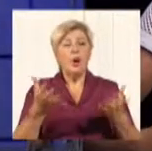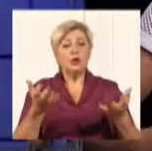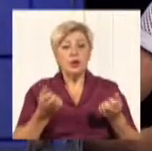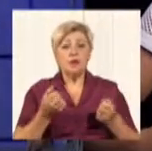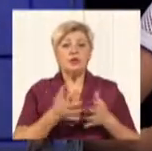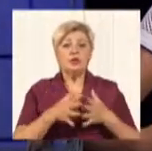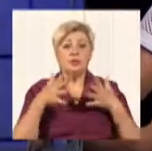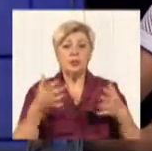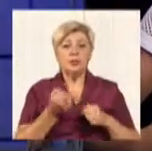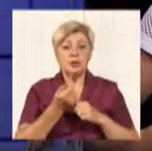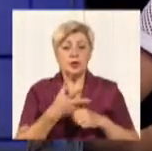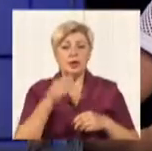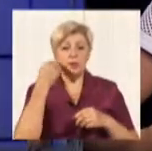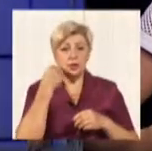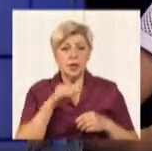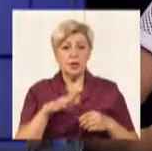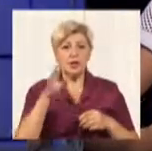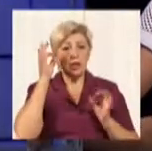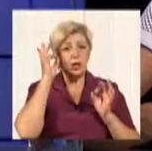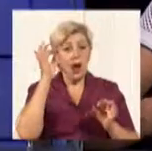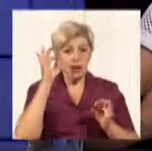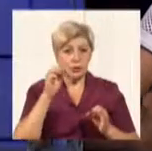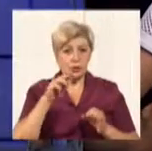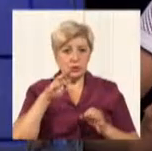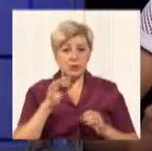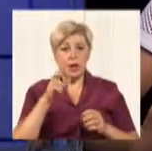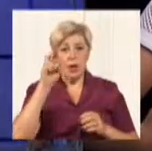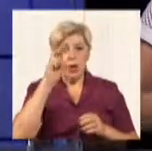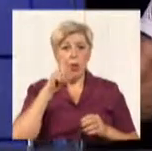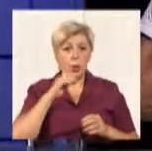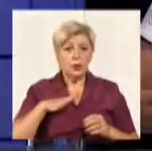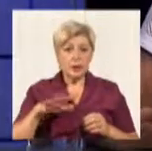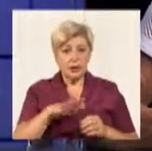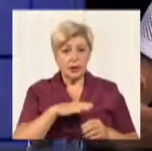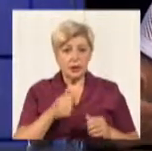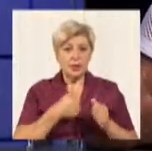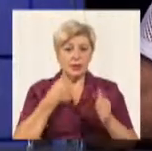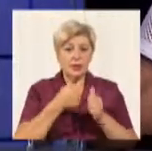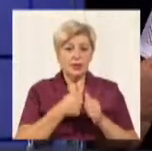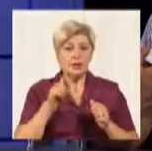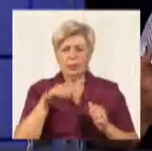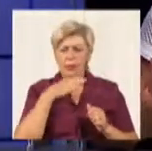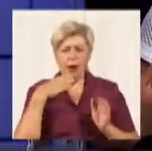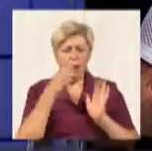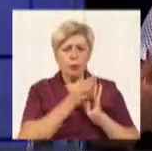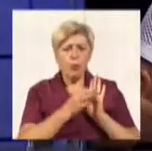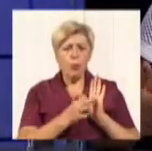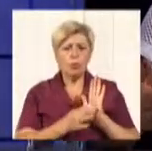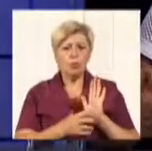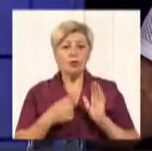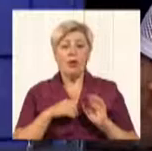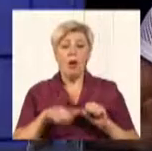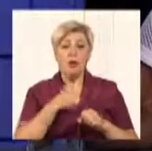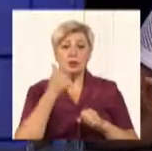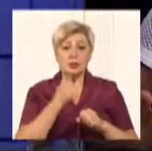більшій кількості і в кращій якості. Тому Україна приєдналася, там дуже багато пунктів, але основне – це те,